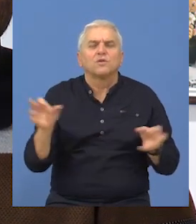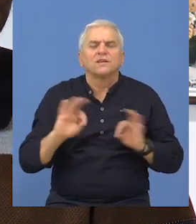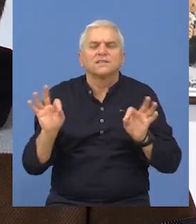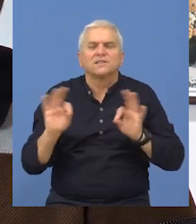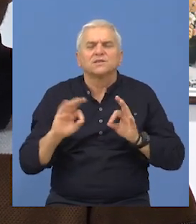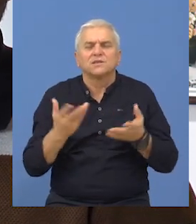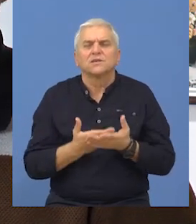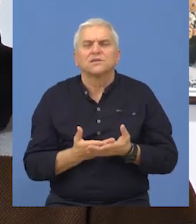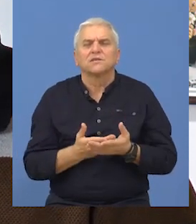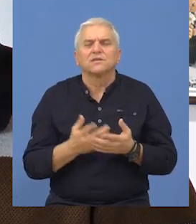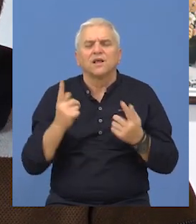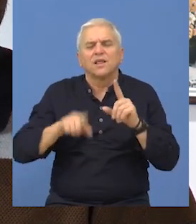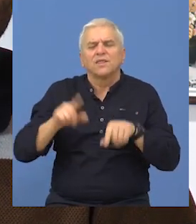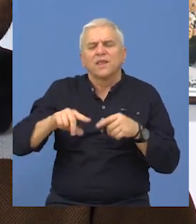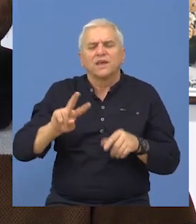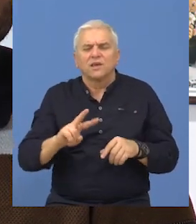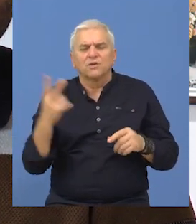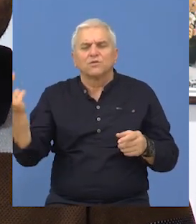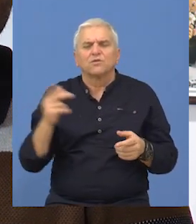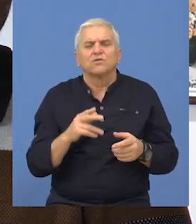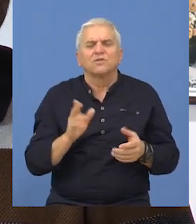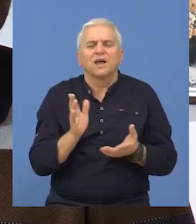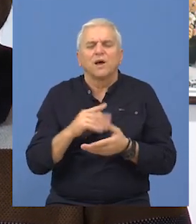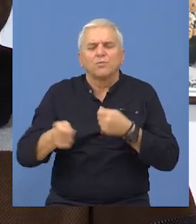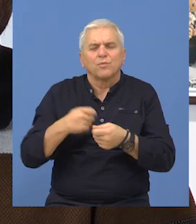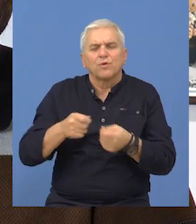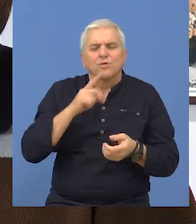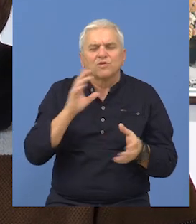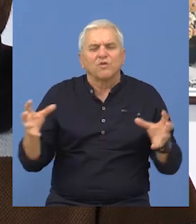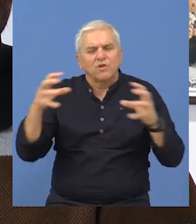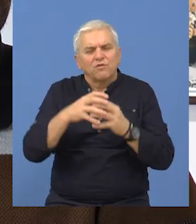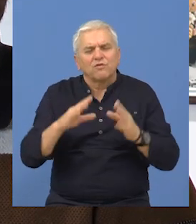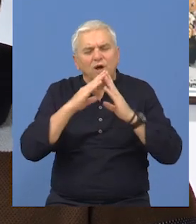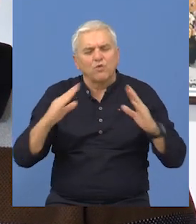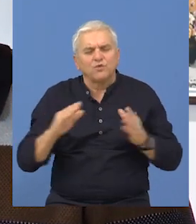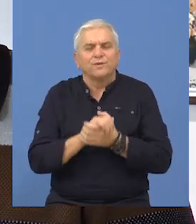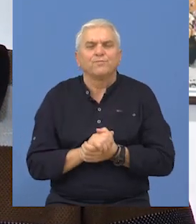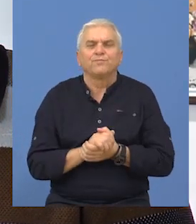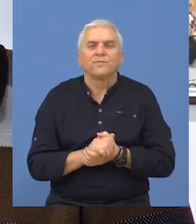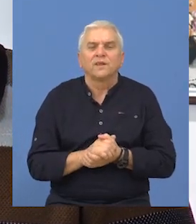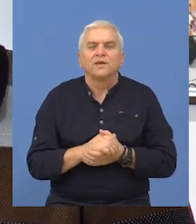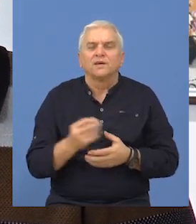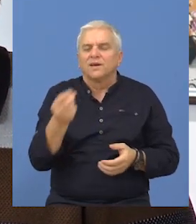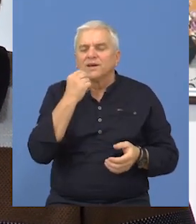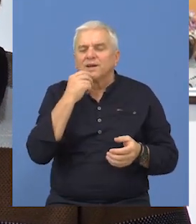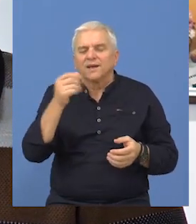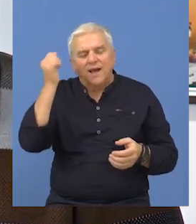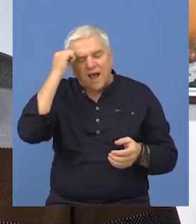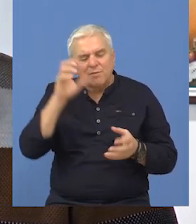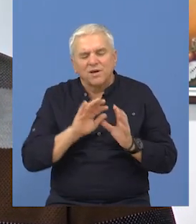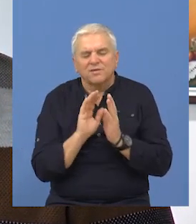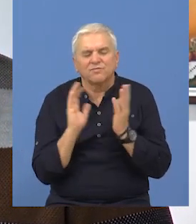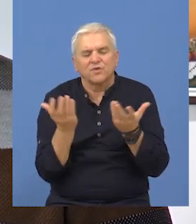pripremanju hrane i za neke druge, da kažemo, delatnosti u okviru domaćinstva. Taj repertoar